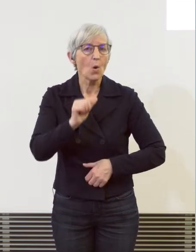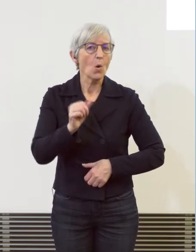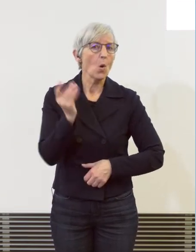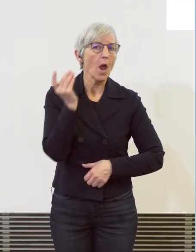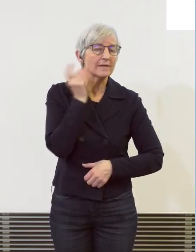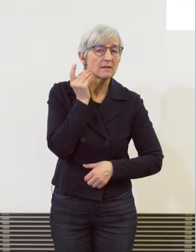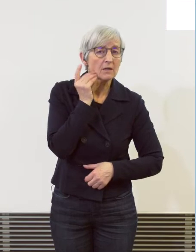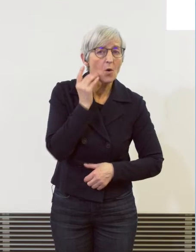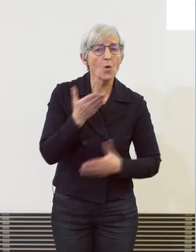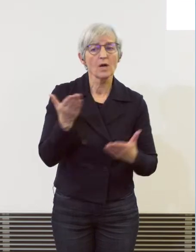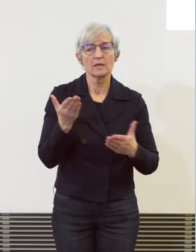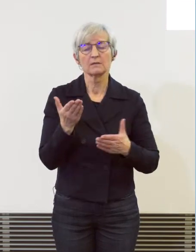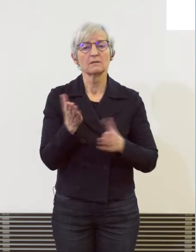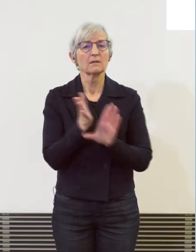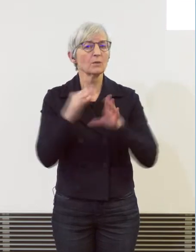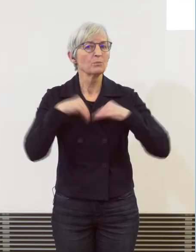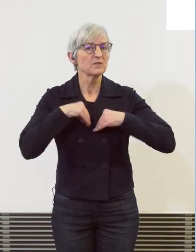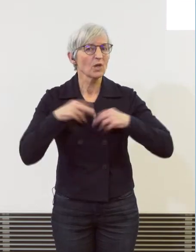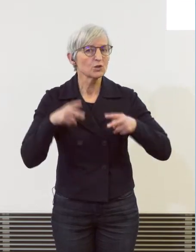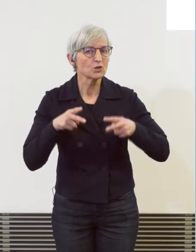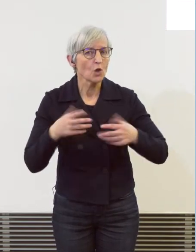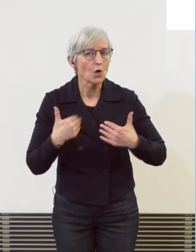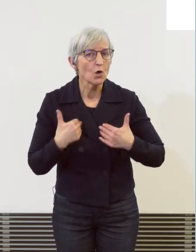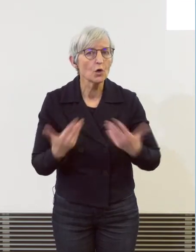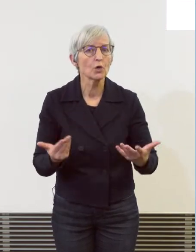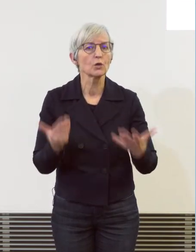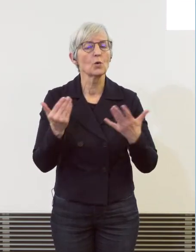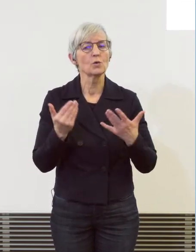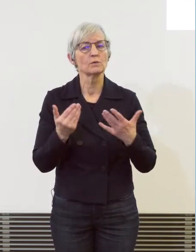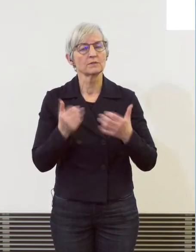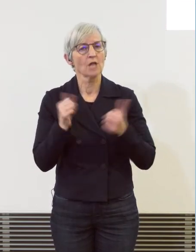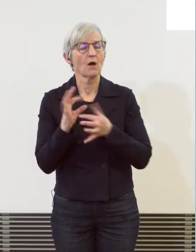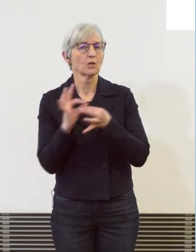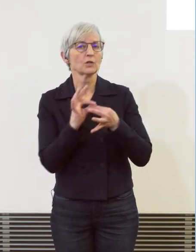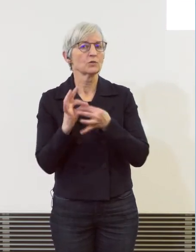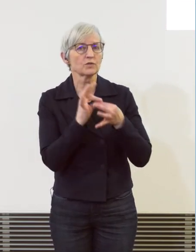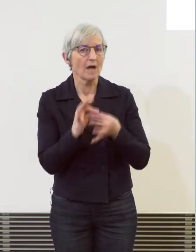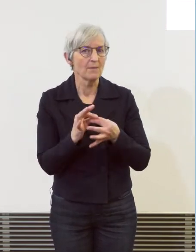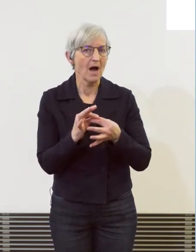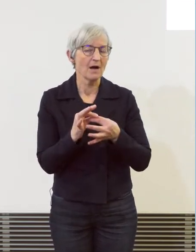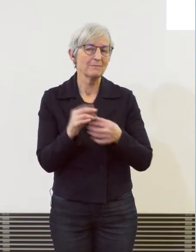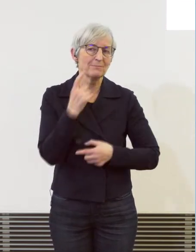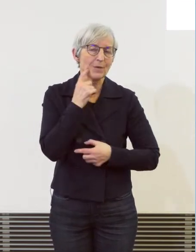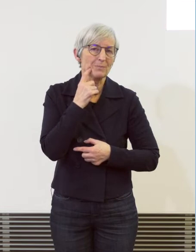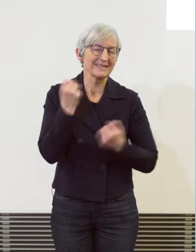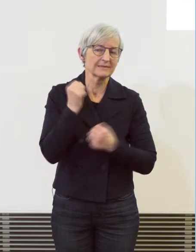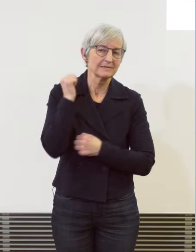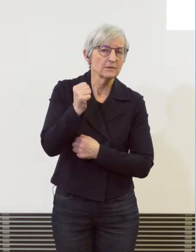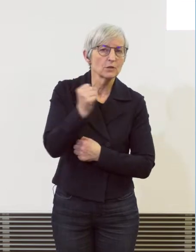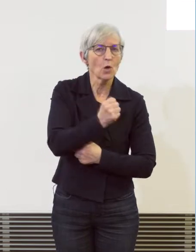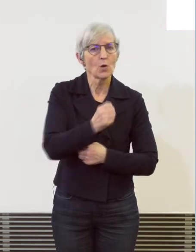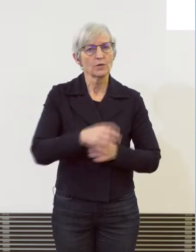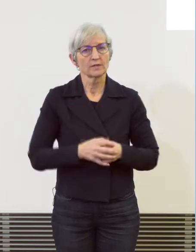Störungen dabei eine wichtige Ursache Rolle gespielt. Immer öfter kam es auch zu schwerwiegenden